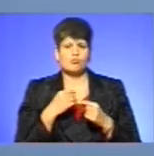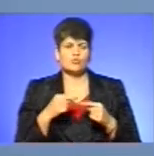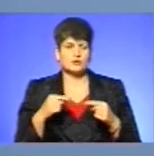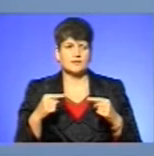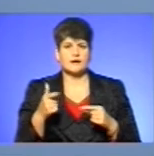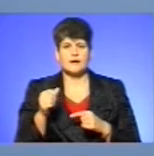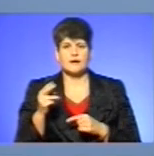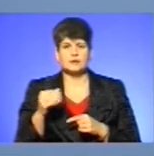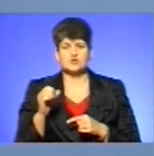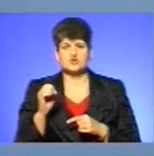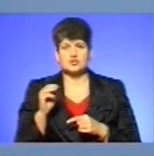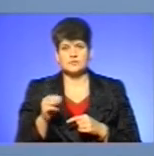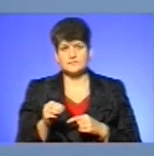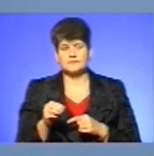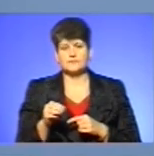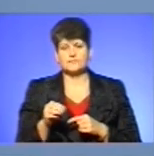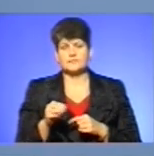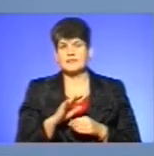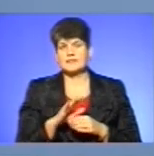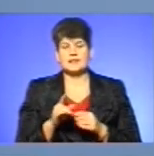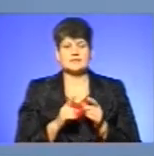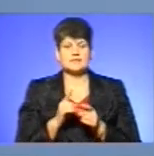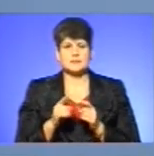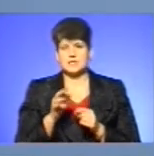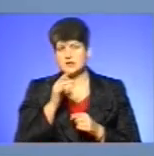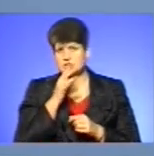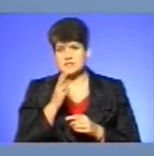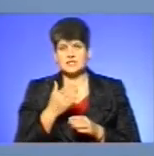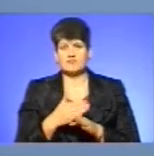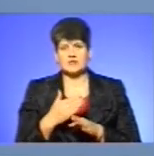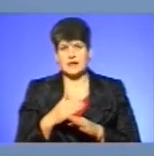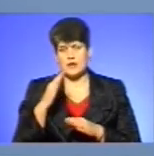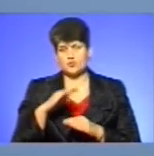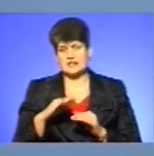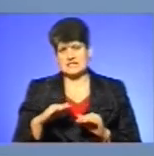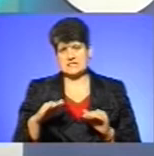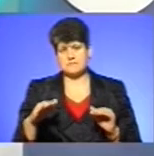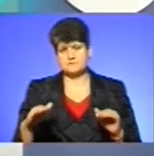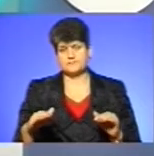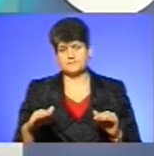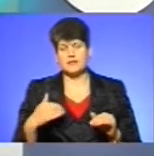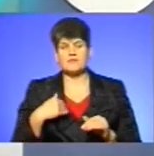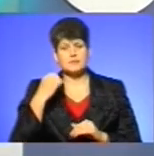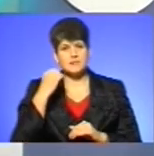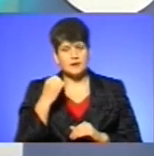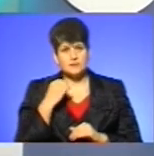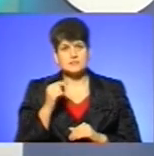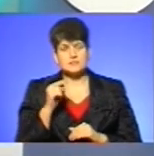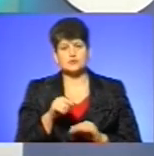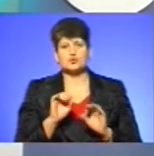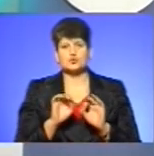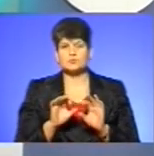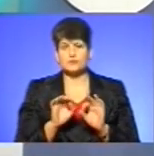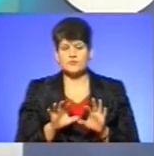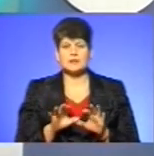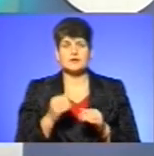це будь-яка річ не замінить час, який батьки відділяють дітям. Я вам дякую за те, що розповіли нам це все.